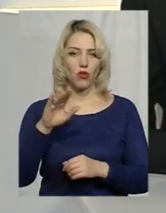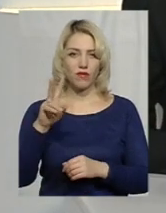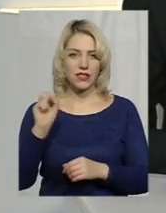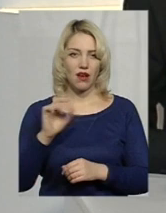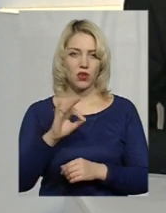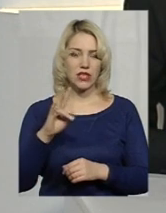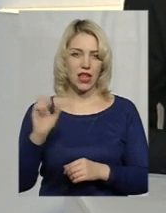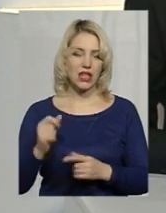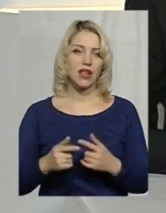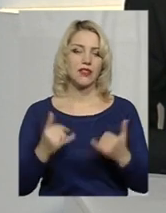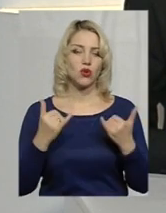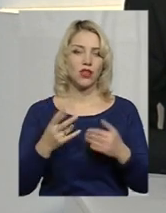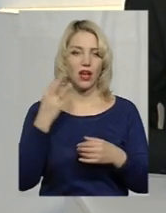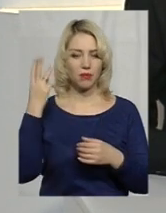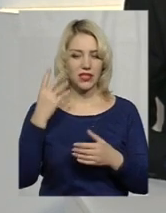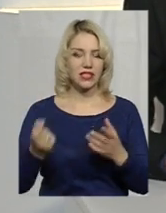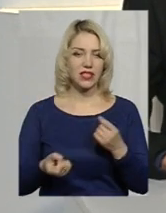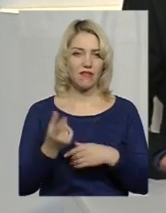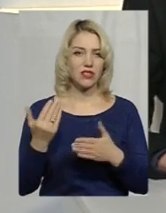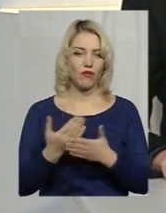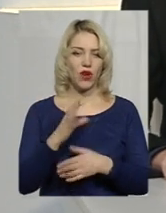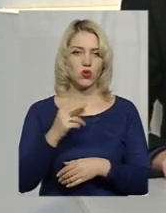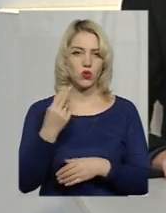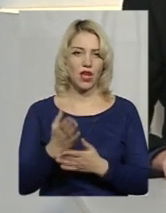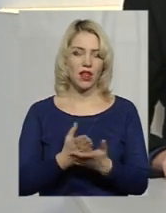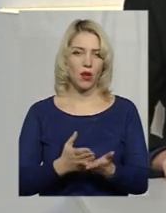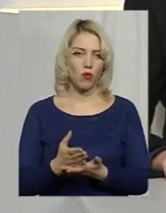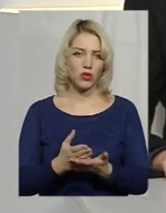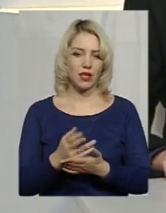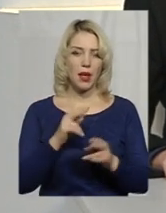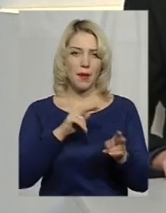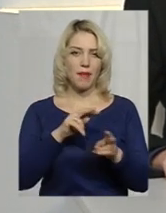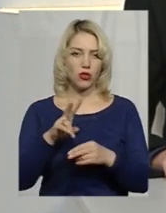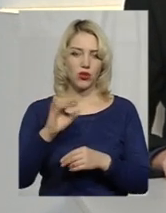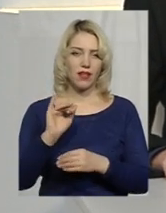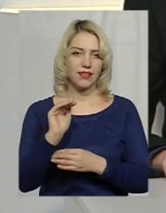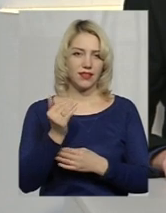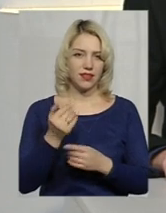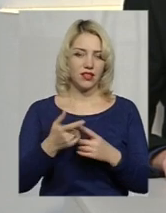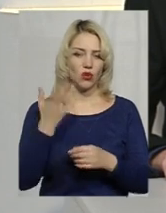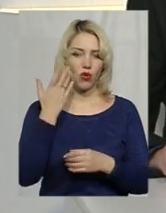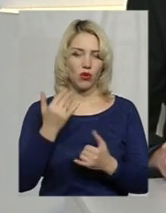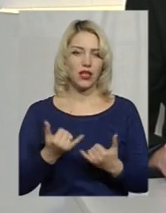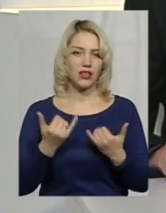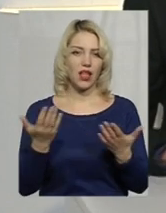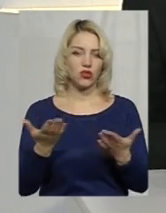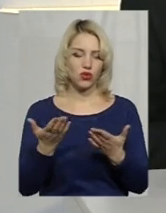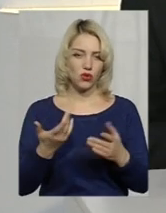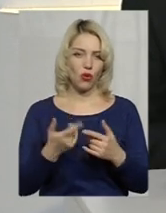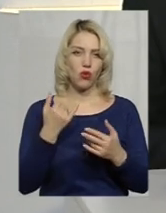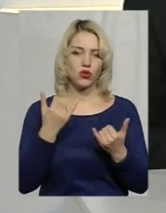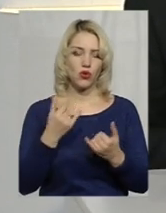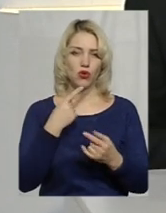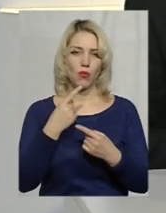Фіновська. На Хмельниччині з'явиться нова соціальна послуга «Патронат над дитиною». Коли і для чого про це поговоримо